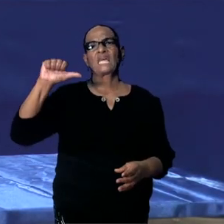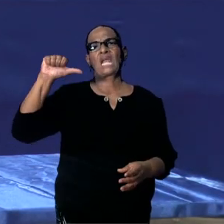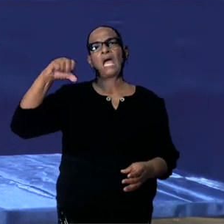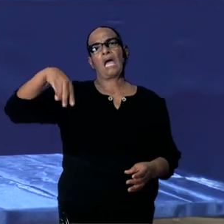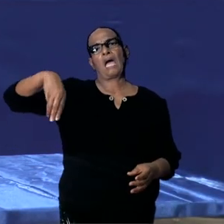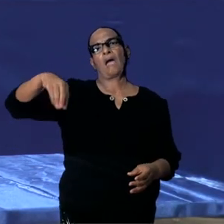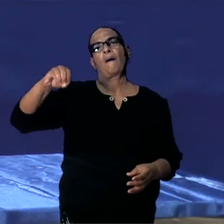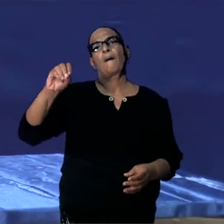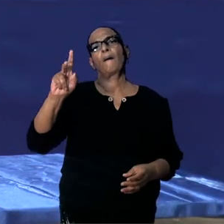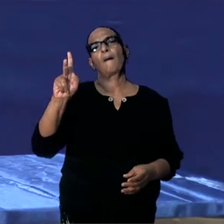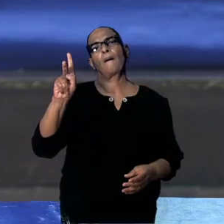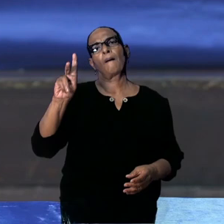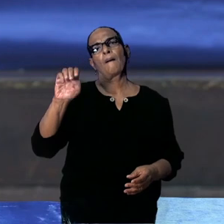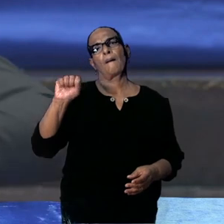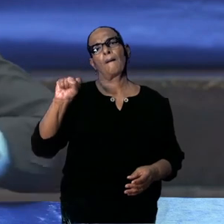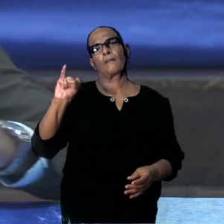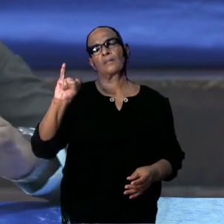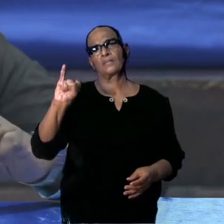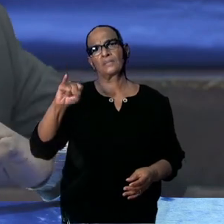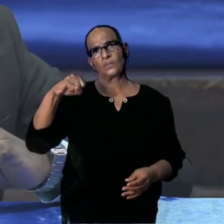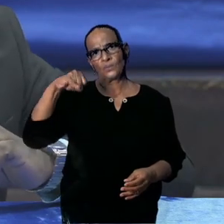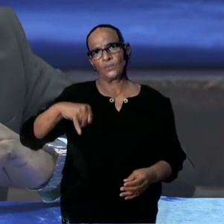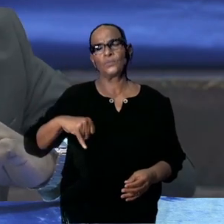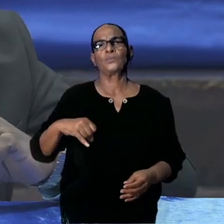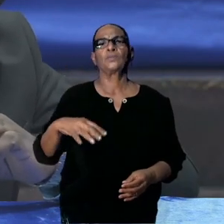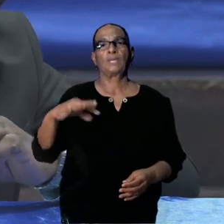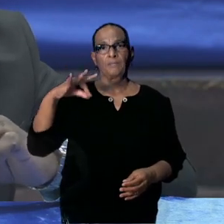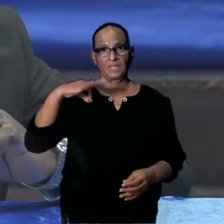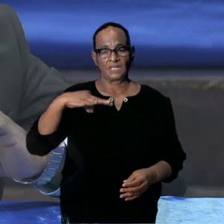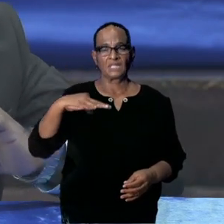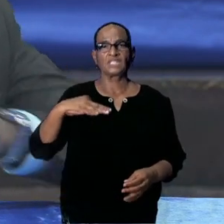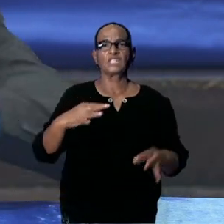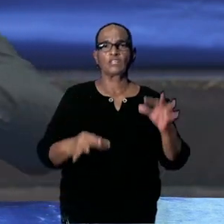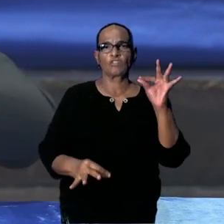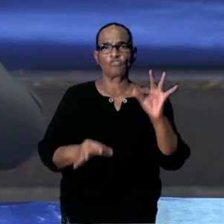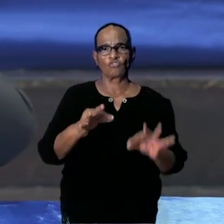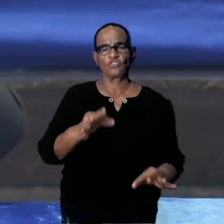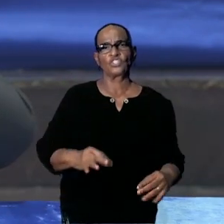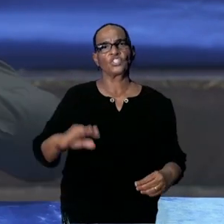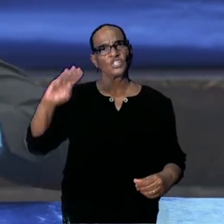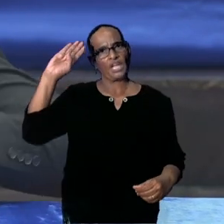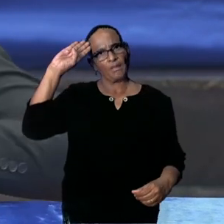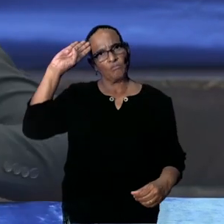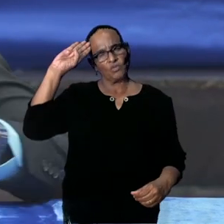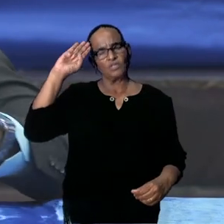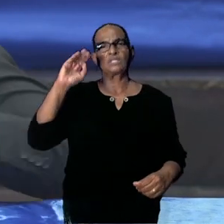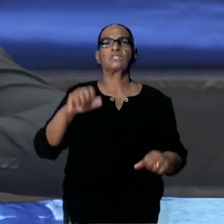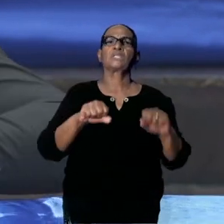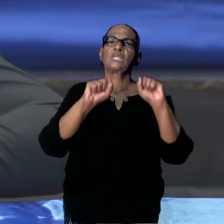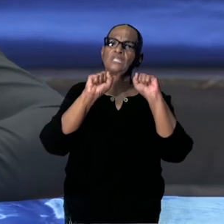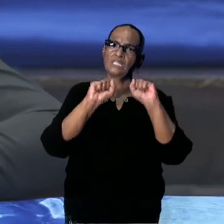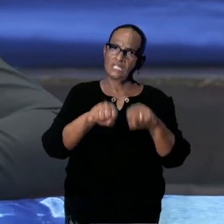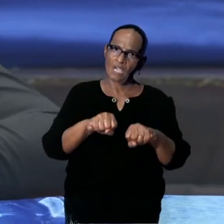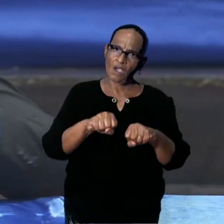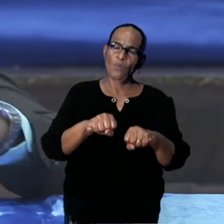wel. Jawel, meneer Pinas. Er waren tijd.